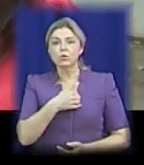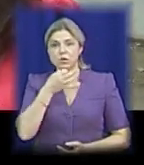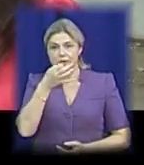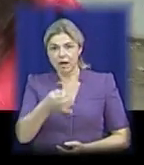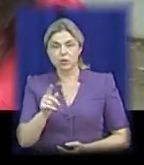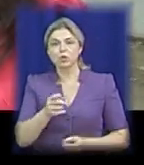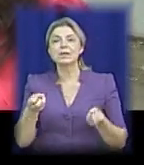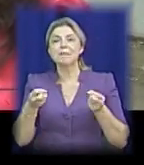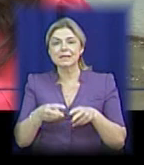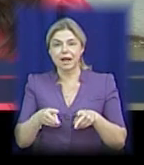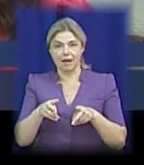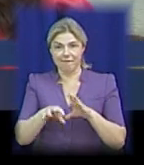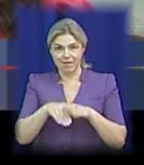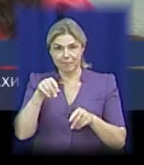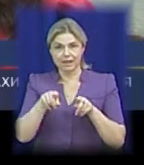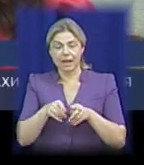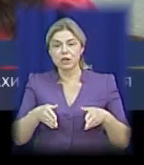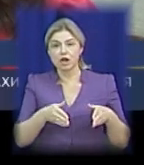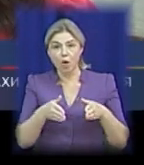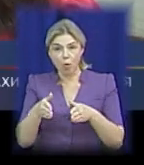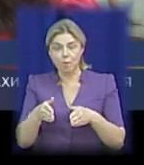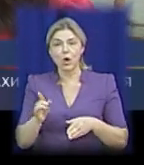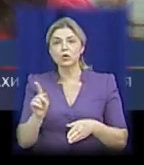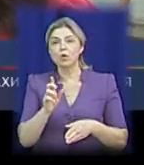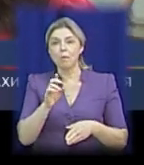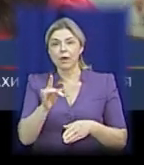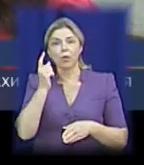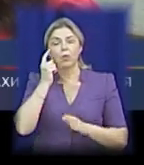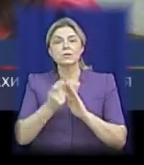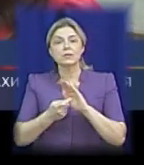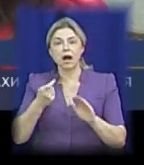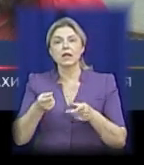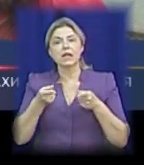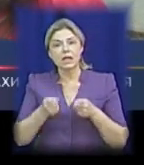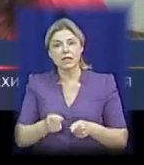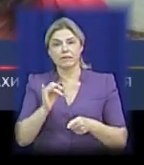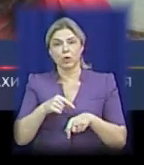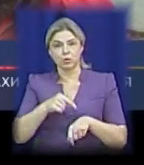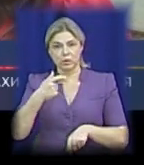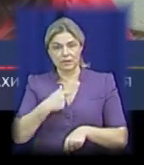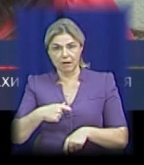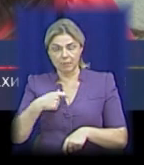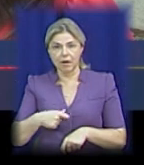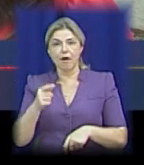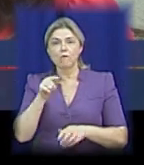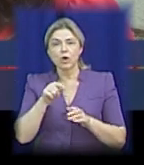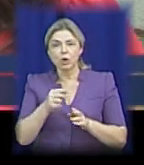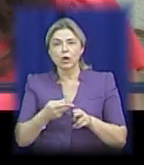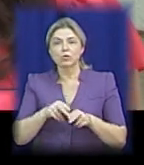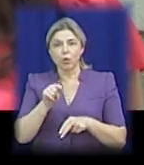пішли таким шляхом для того, щоб дізнатися дійсно відчути себе в тій